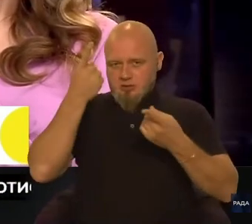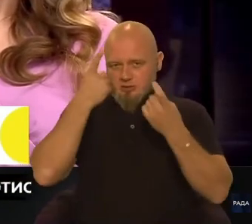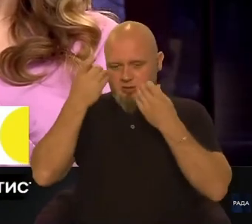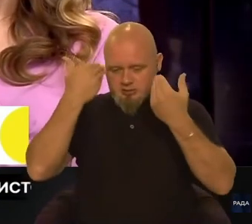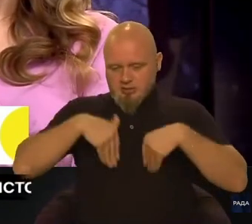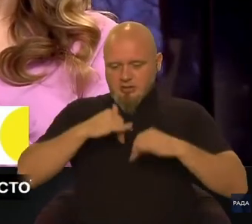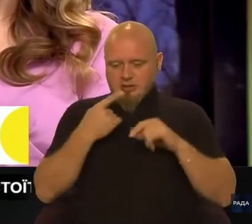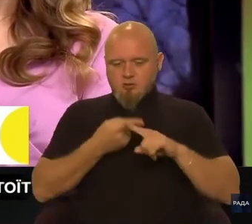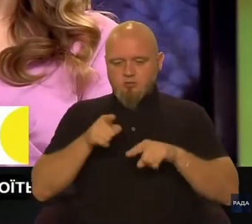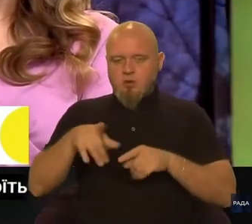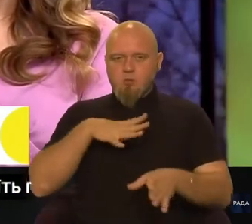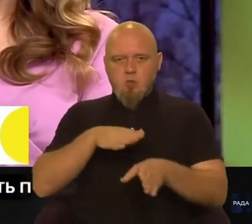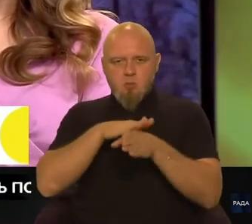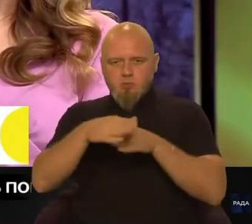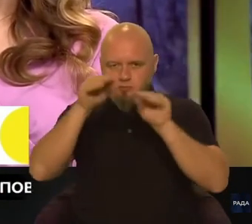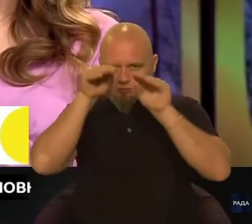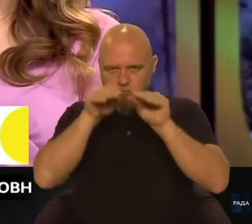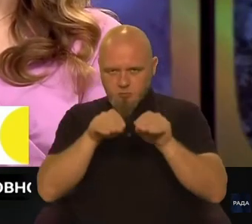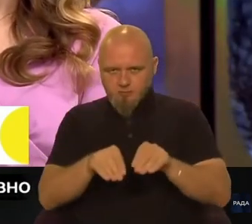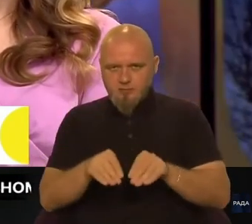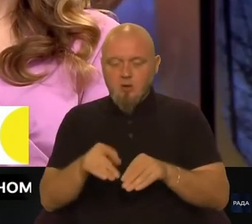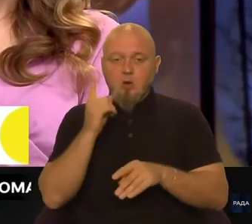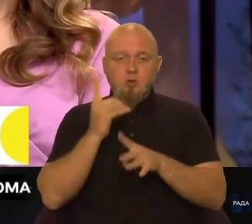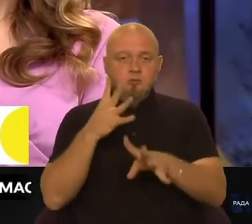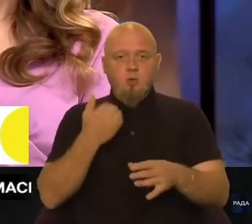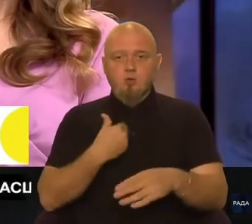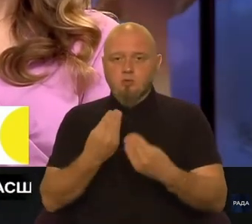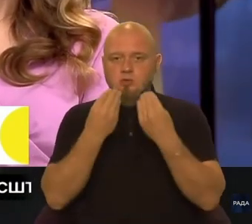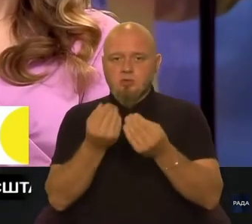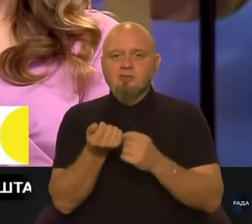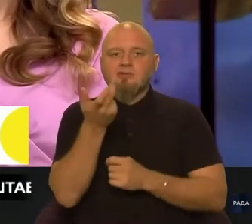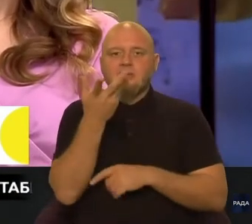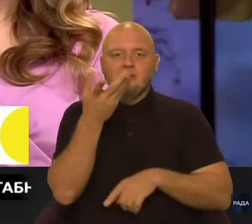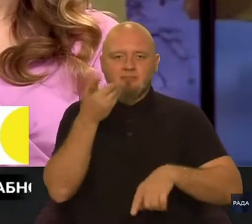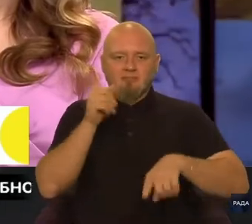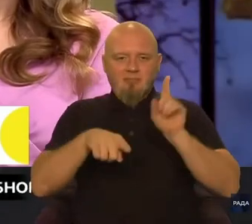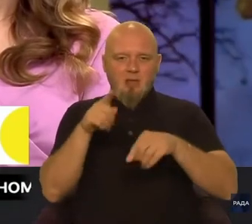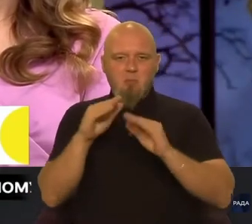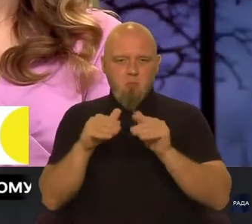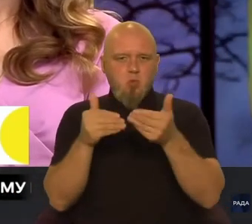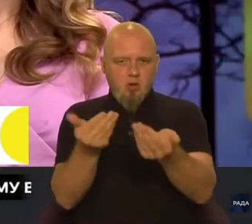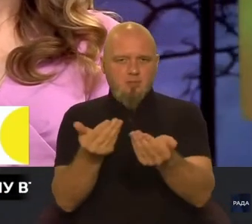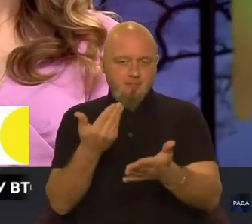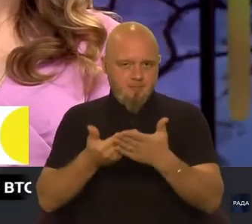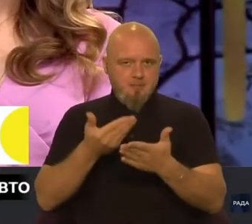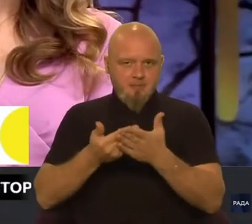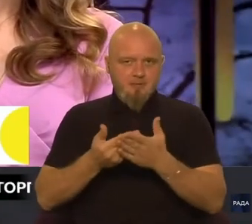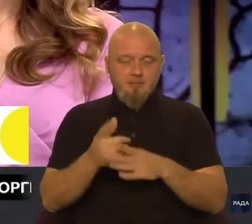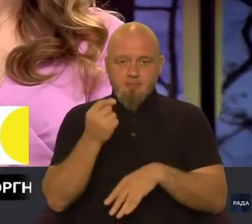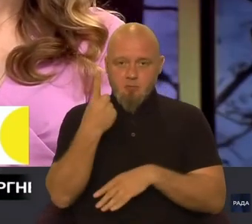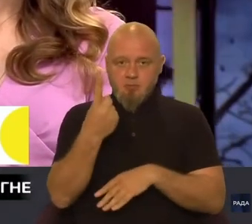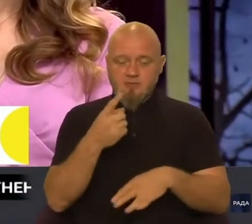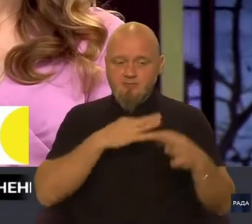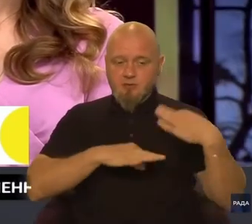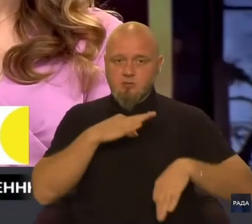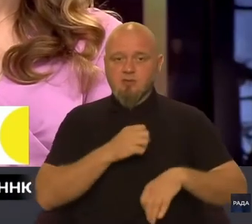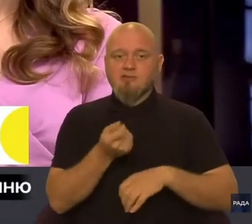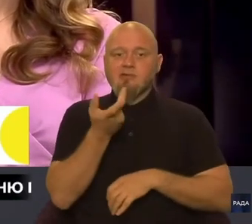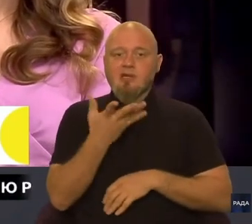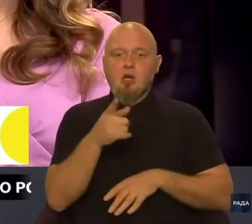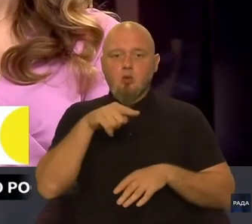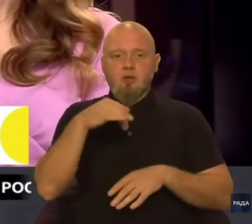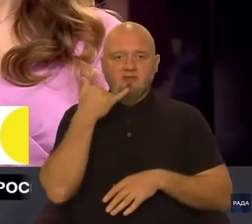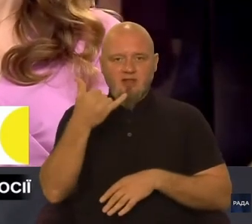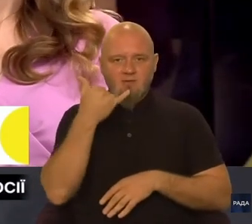того, щоб вони були повністю заповнені. Особливо хочу дати деякі поради. Наприклад, по-перше, використовуйте декілька